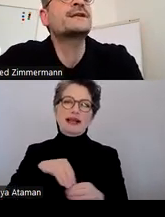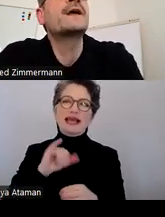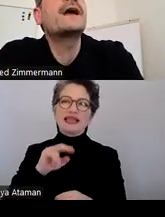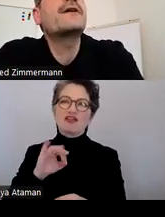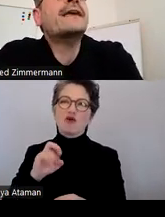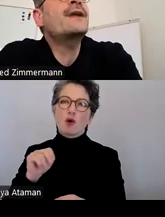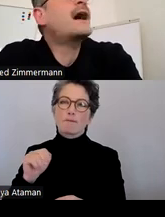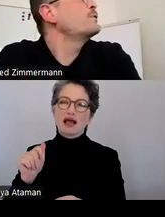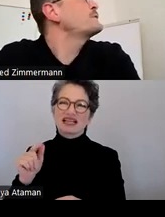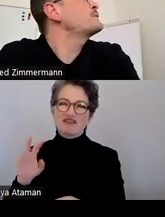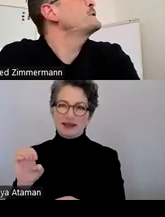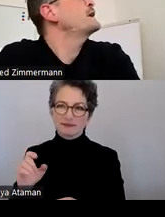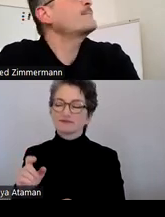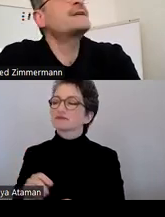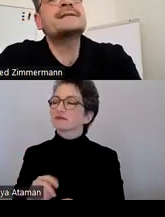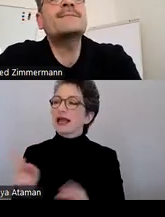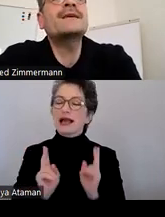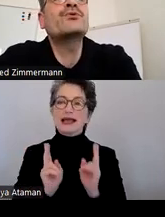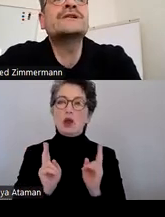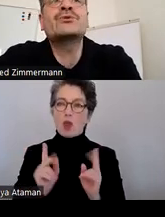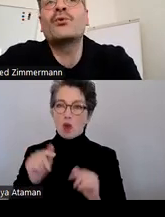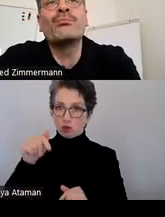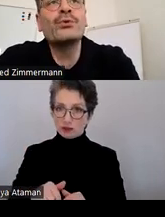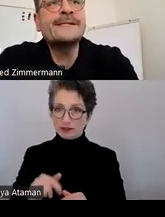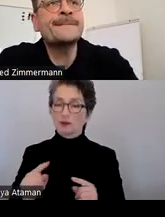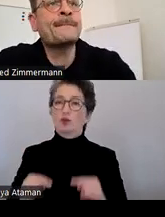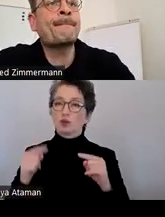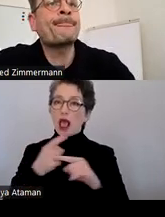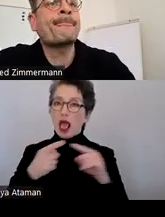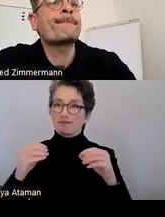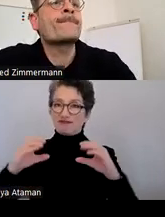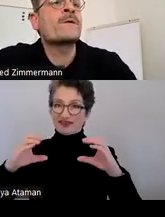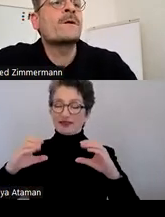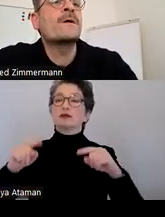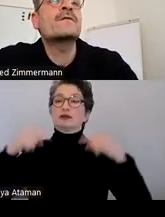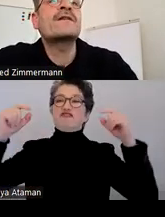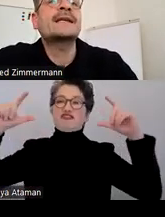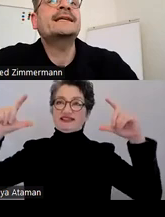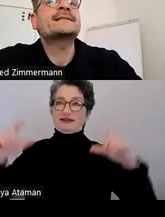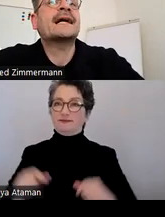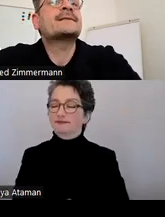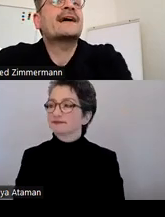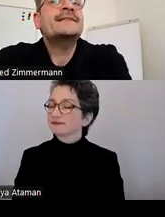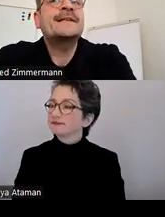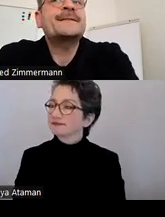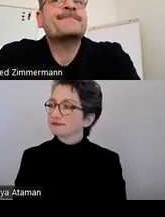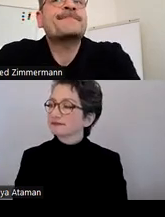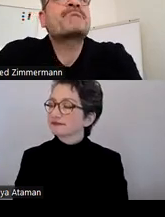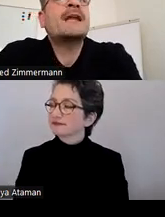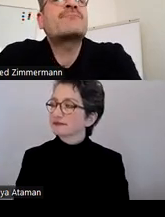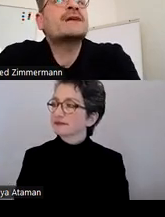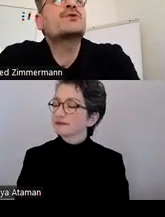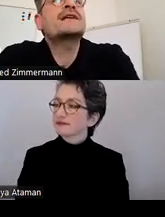Schriftschnitten Regular unten in der Mitte Semi-Bolt und oben Bolt. Und wenn man hier das Ganze berechnet,